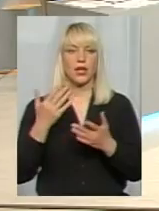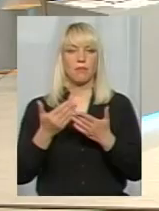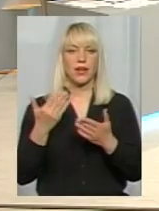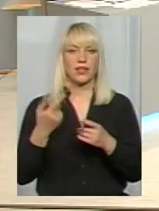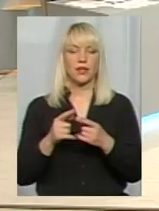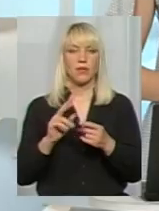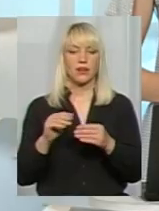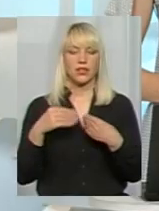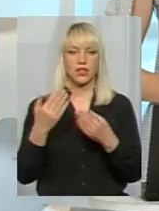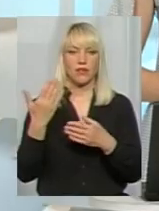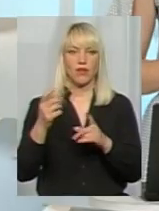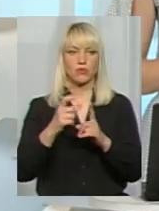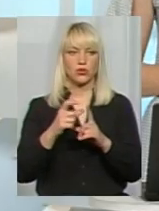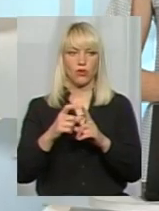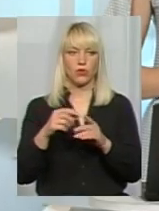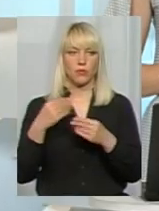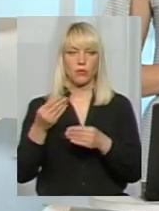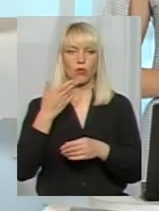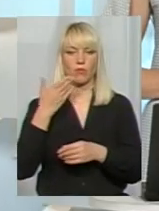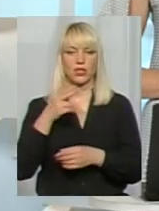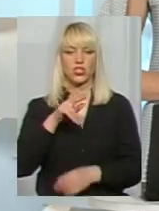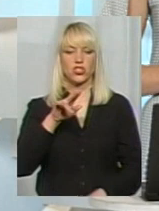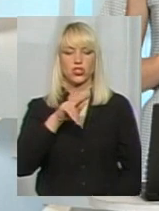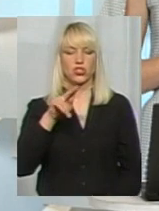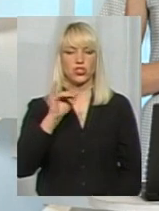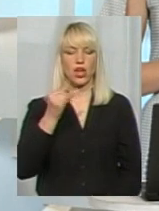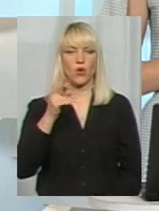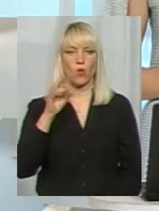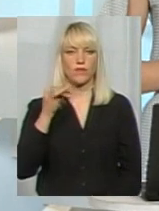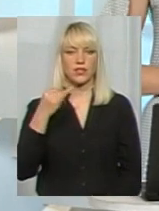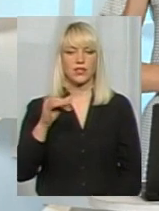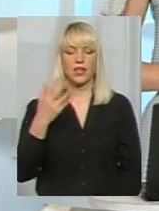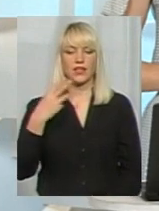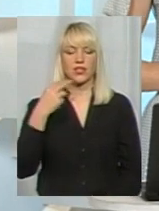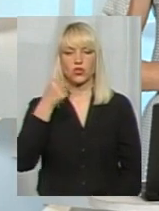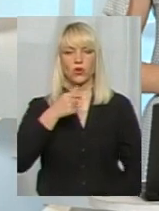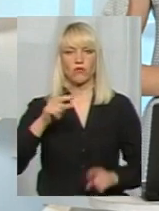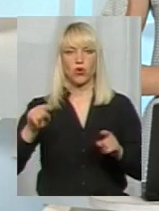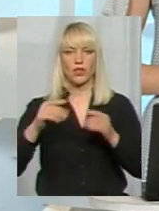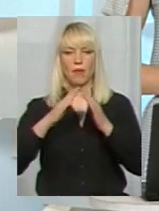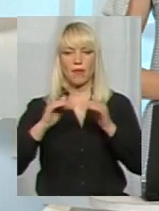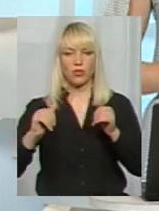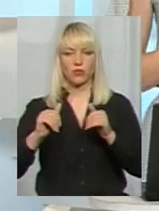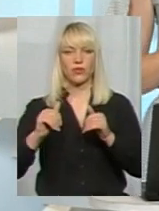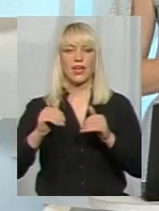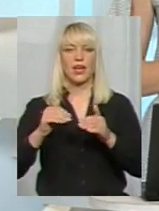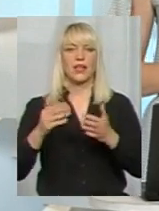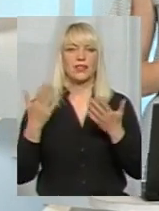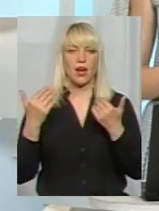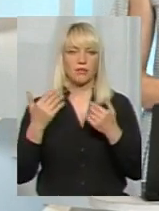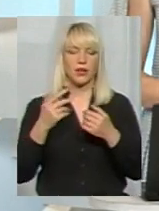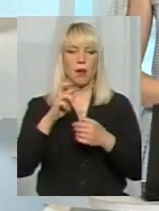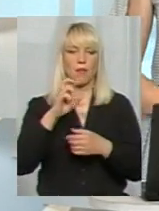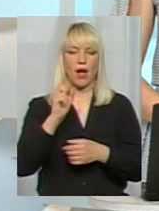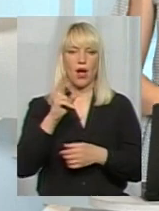слово, поставимо коментар Юрія Чайковського. Він розповів, що вже понад 30 років організовує наметовий табір на Бакоті. За уважу,